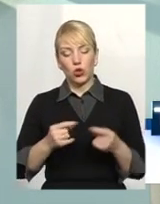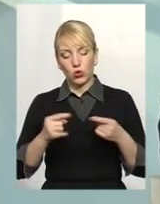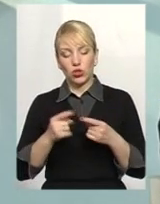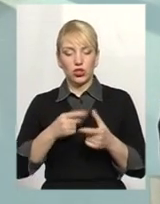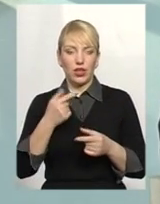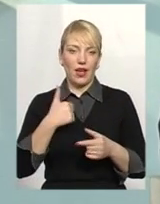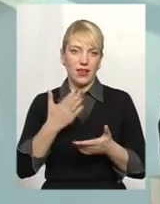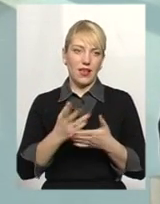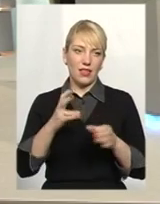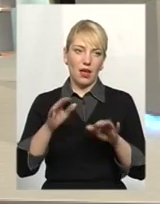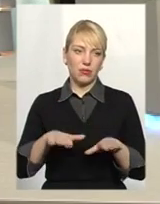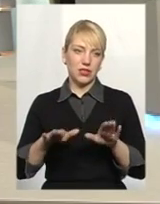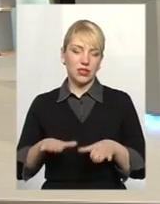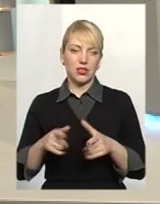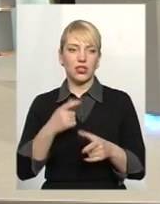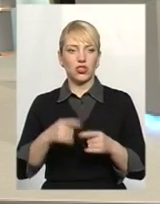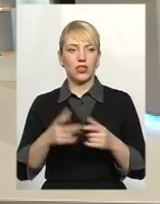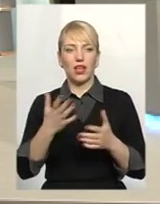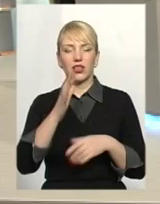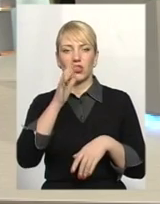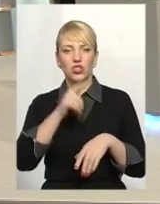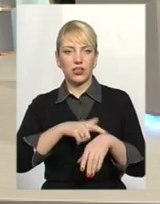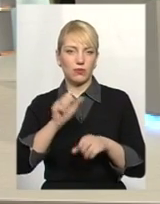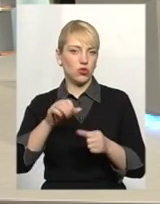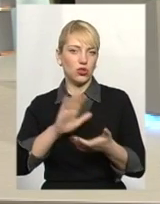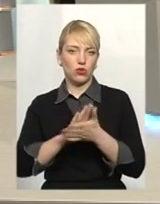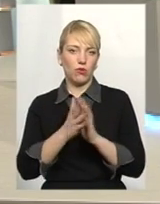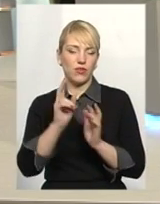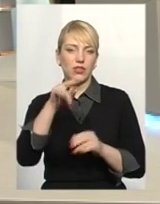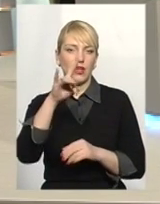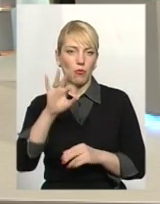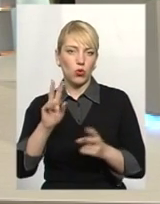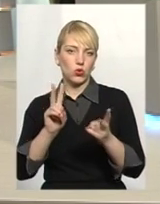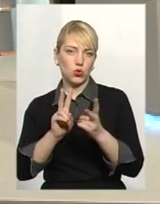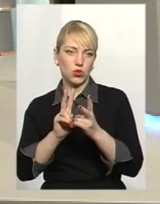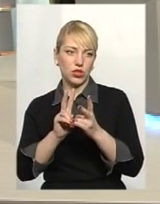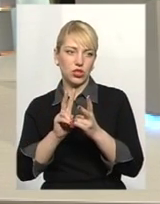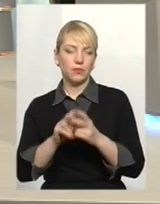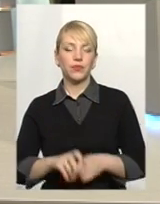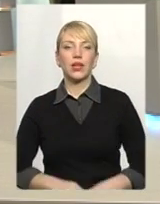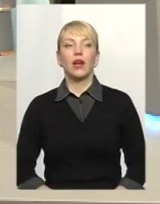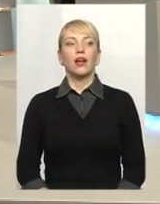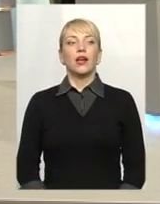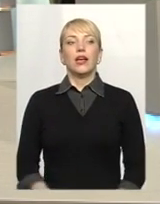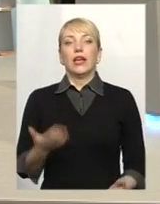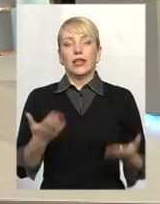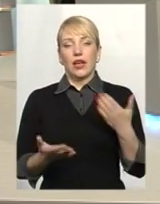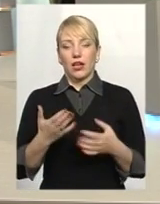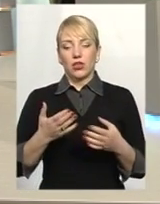чи я є на місці, чи на який час ми можемо домовитися про зустріч. Ну, і раз от пролунало таке певне